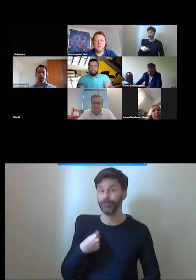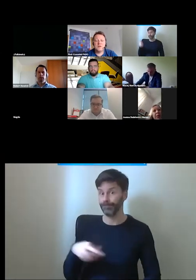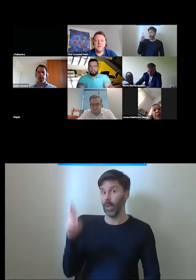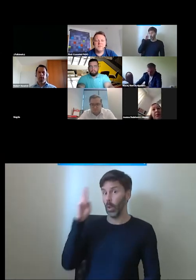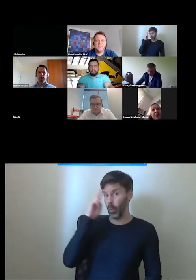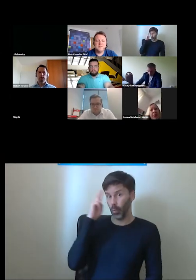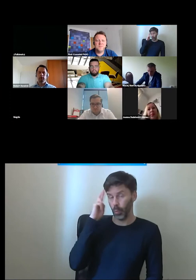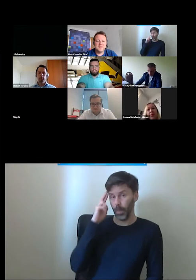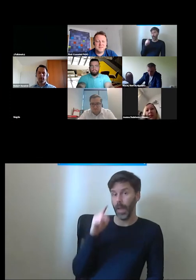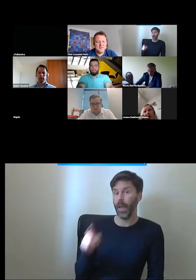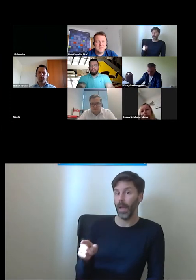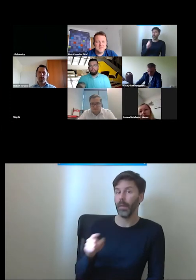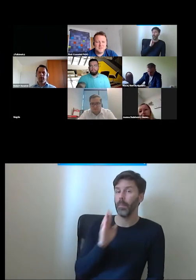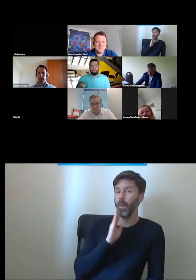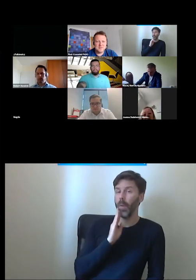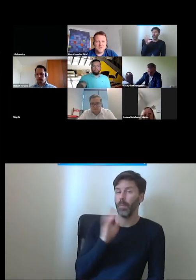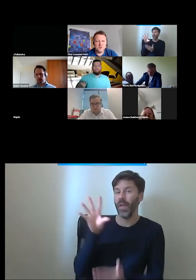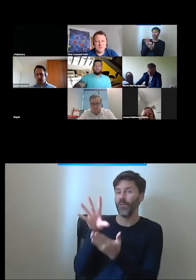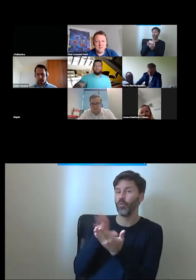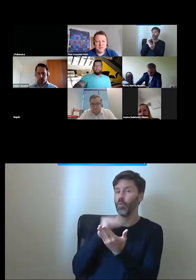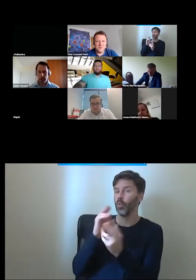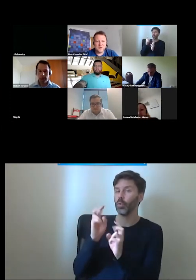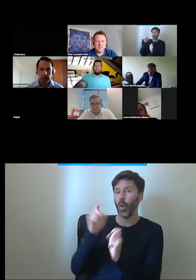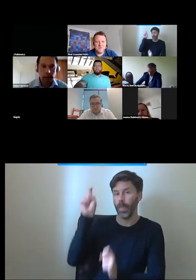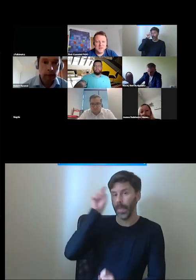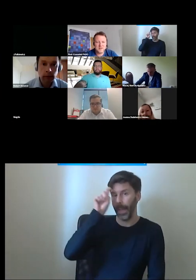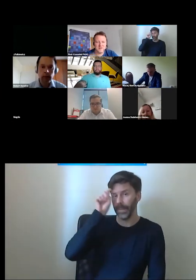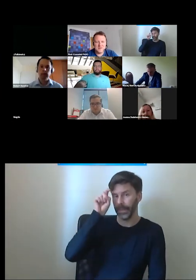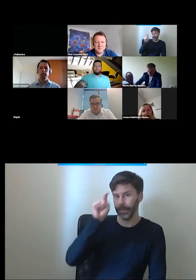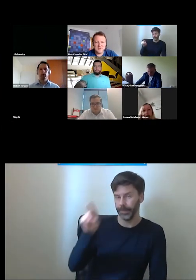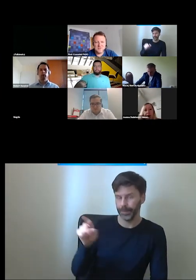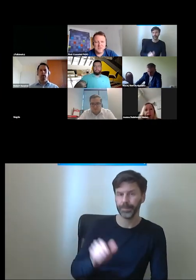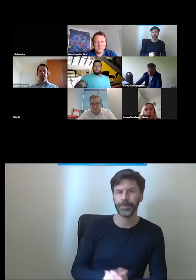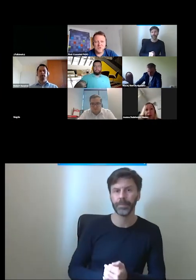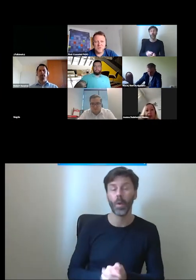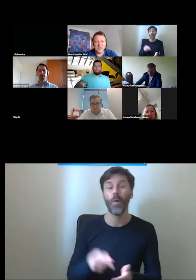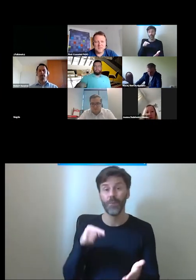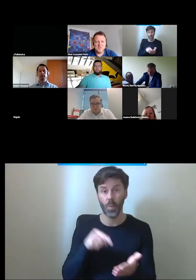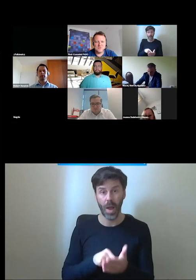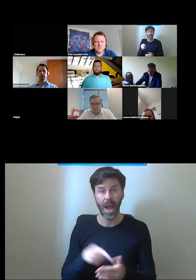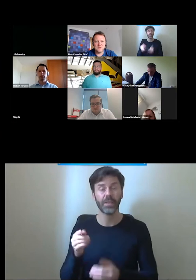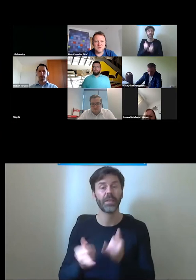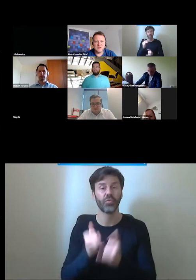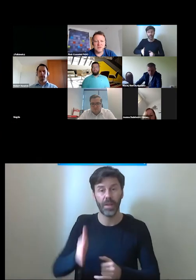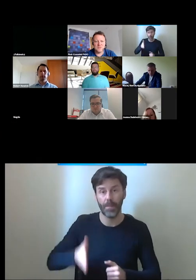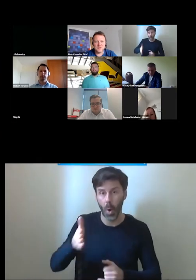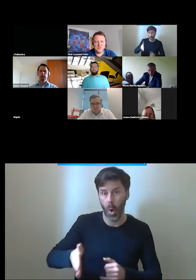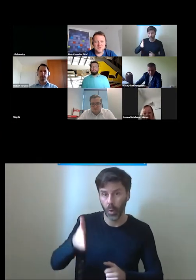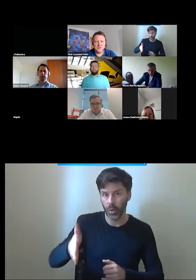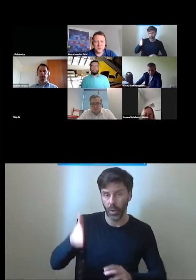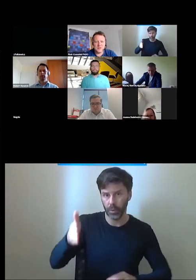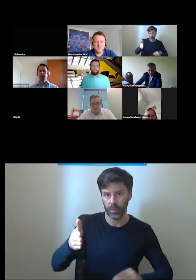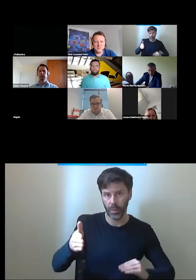model niemiecki że urządzenie do pokonywania tego właśnie wejścia do pojazdu znajduje się na